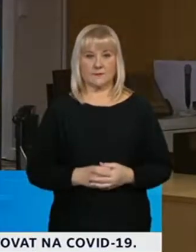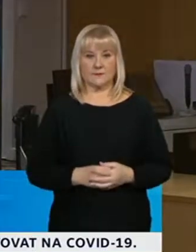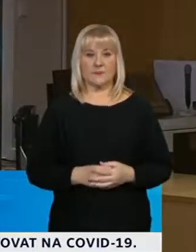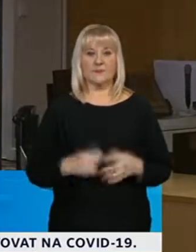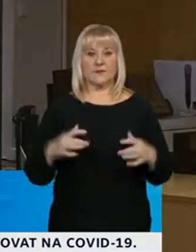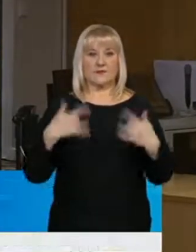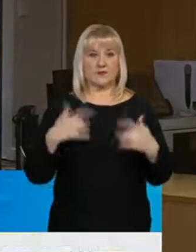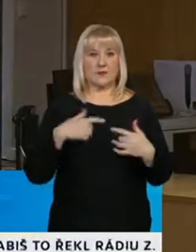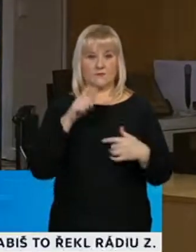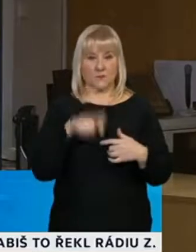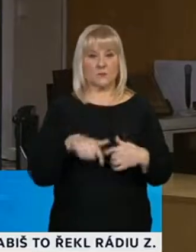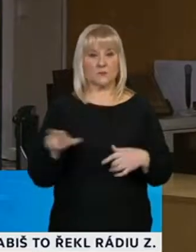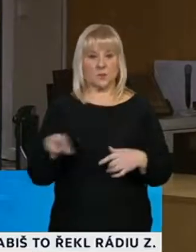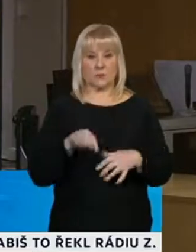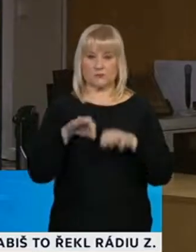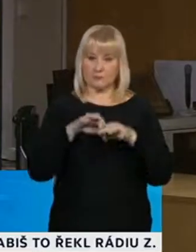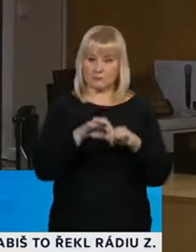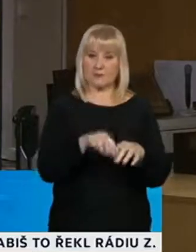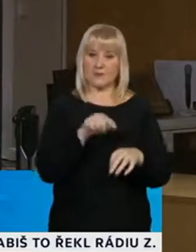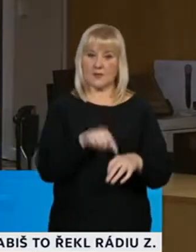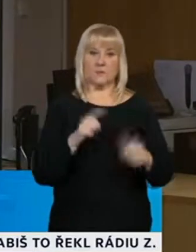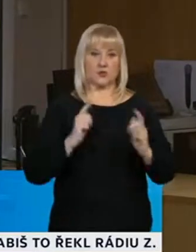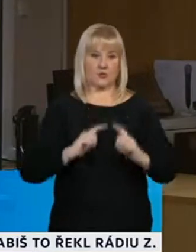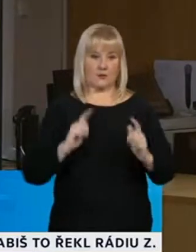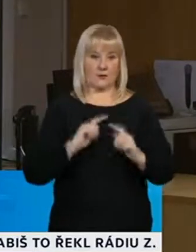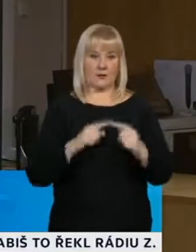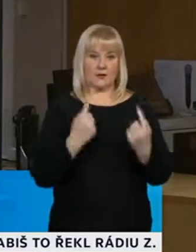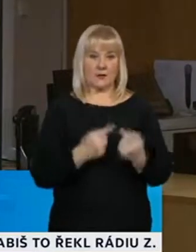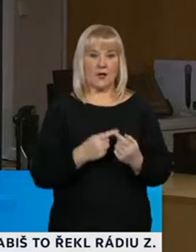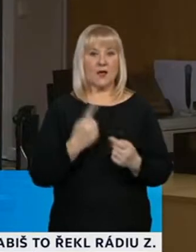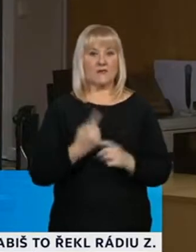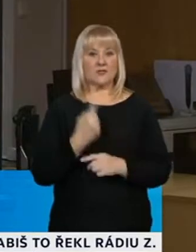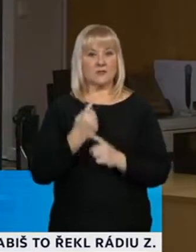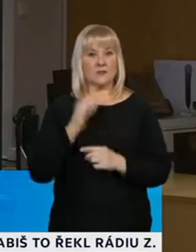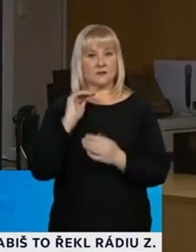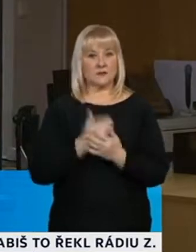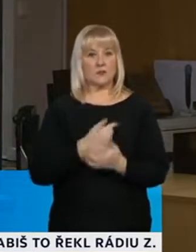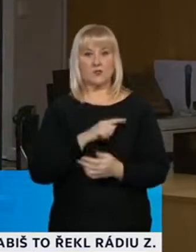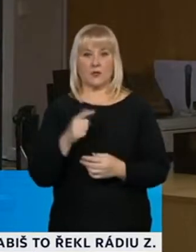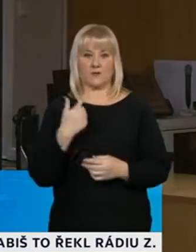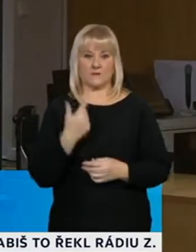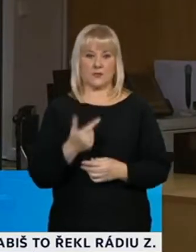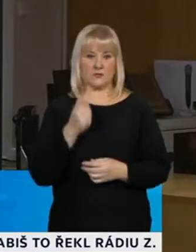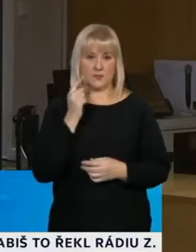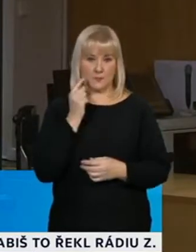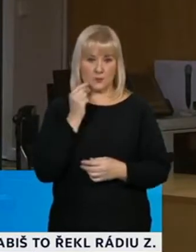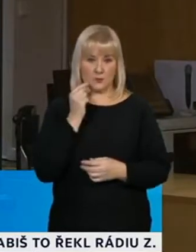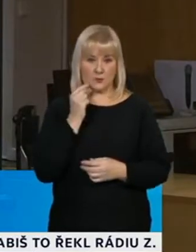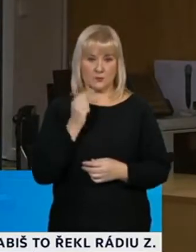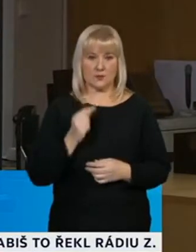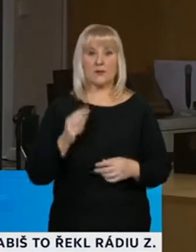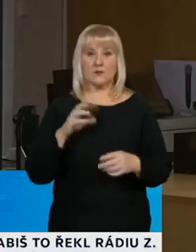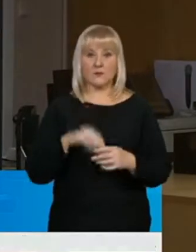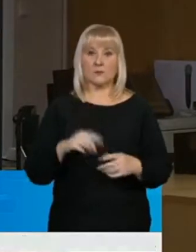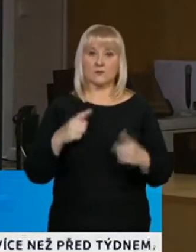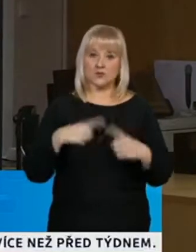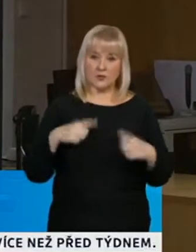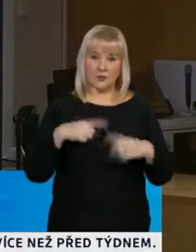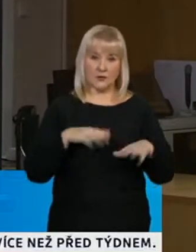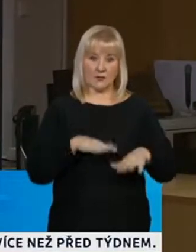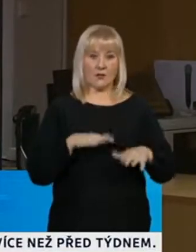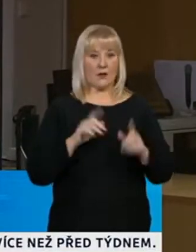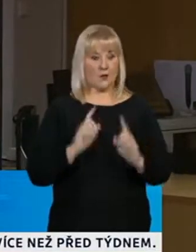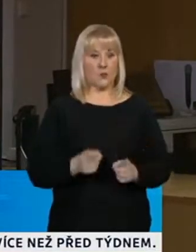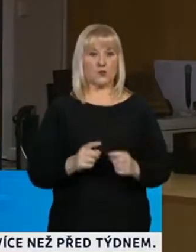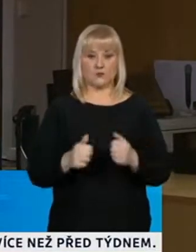Zdravotník vás povede dočekat. Výsledek testu se rozjíte nejpozději o 20 minut. Pojdu učekáme, když budete důležovat výstupy